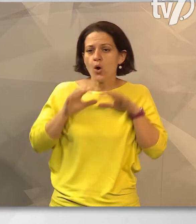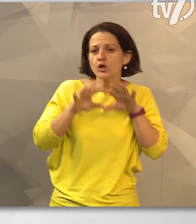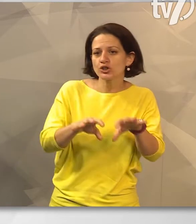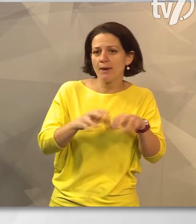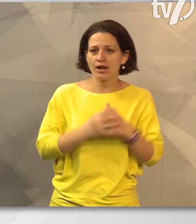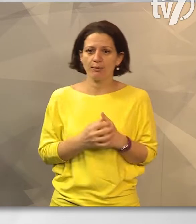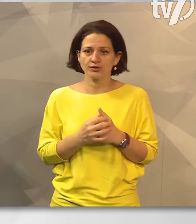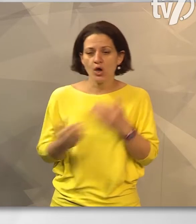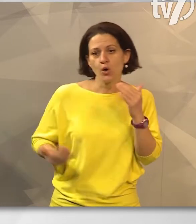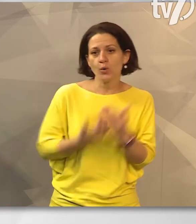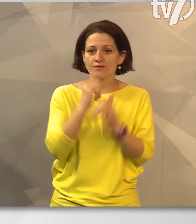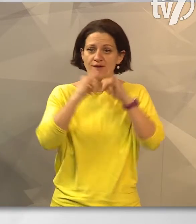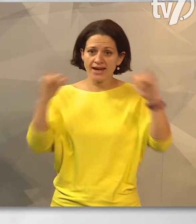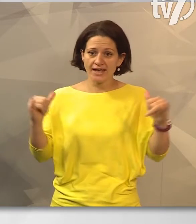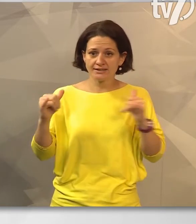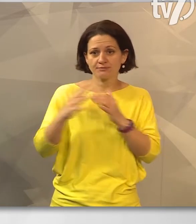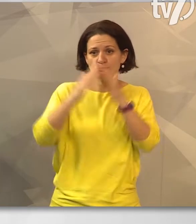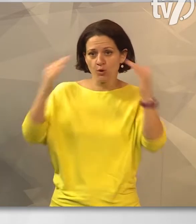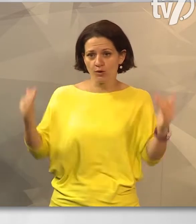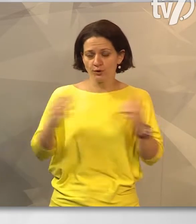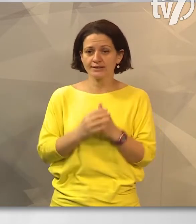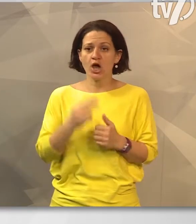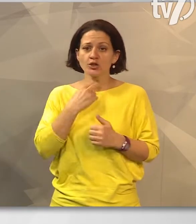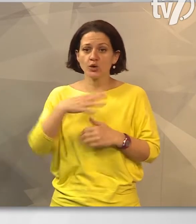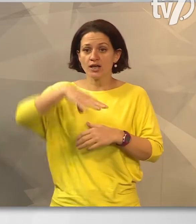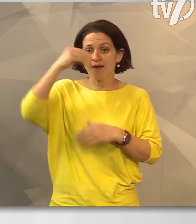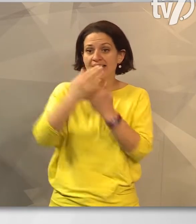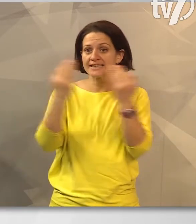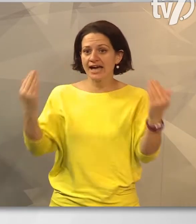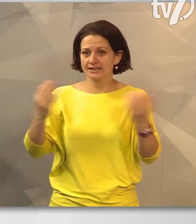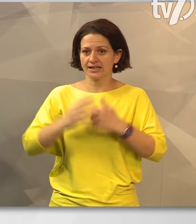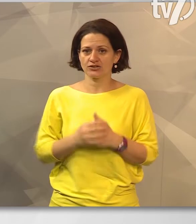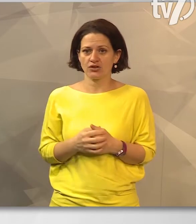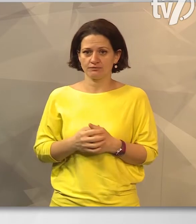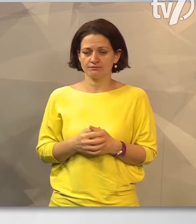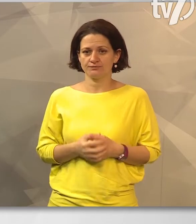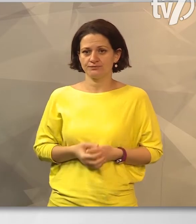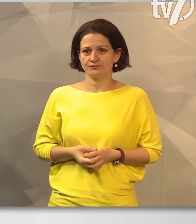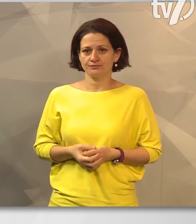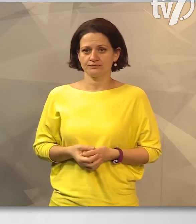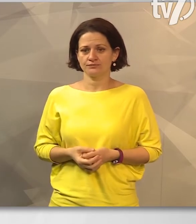Ostrom állapot, új fejlesztésekkel bővült a Gyulai Vár kiállítása.